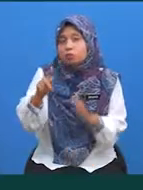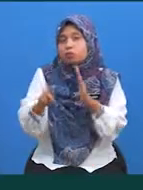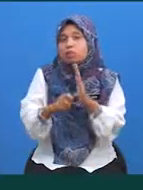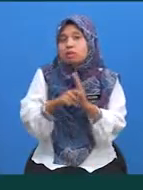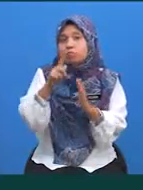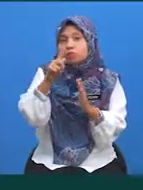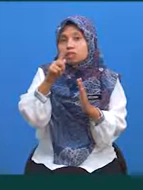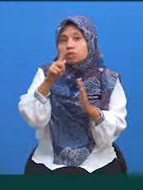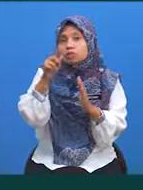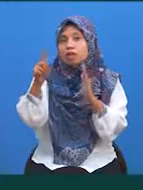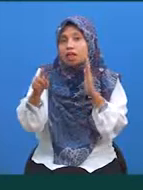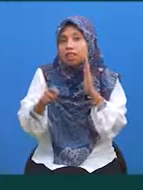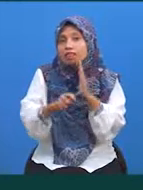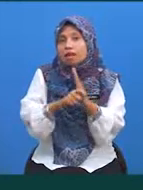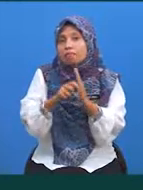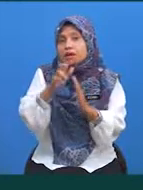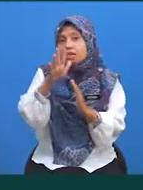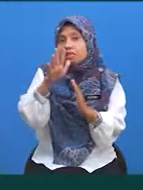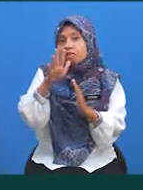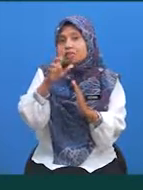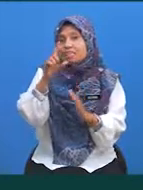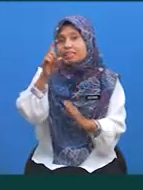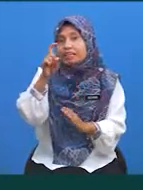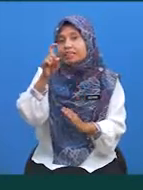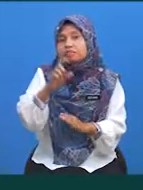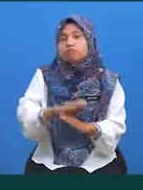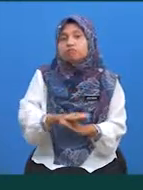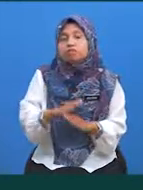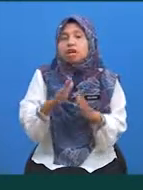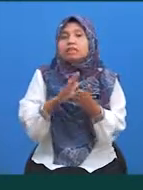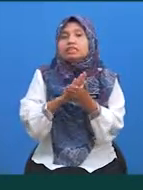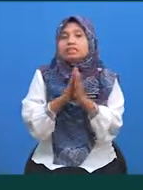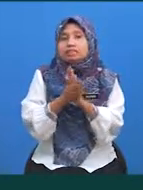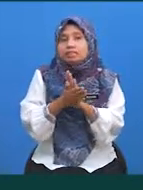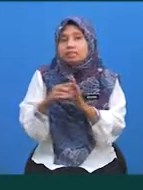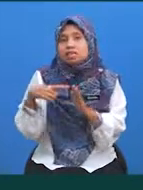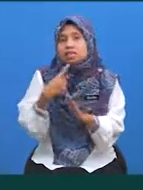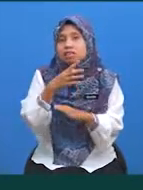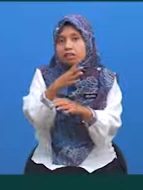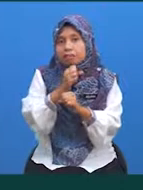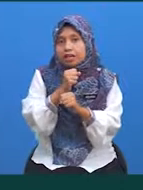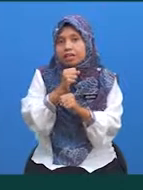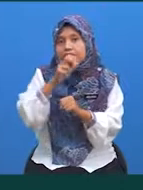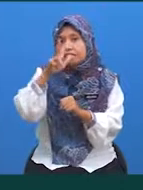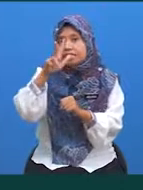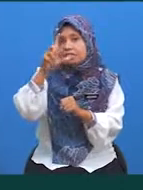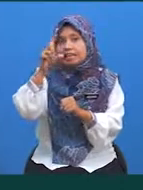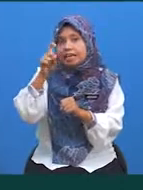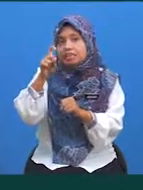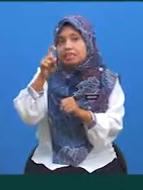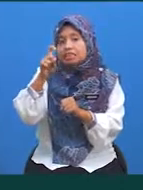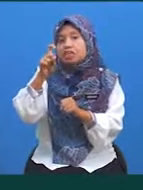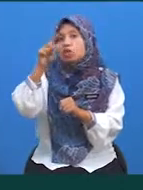1 tambah 5X Maka, kita akan dapat 3X